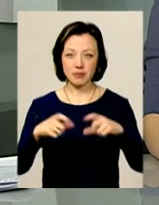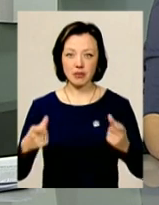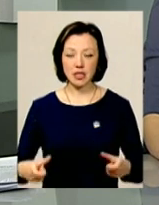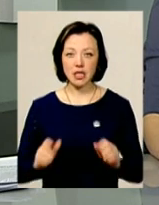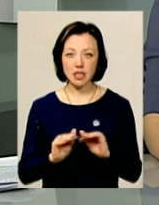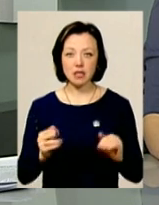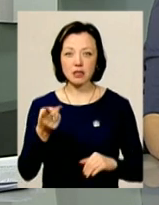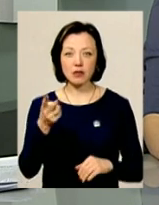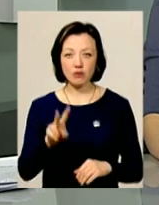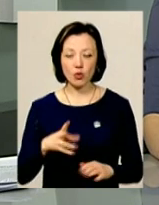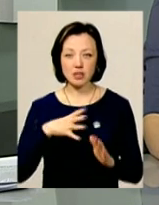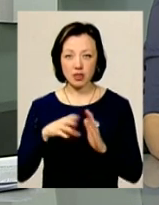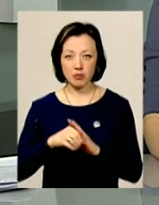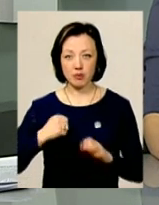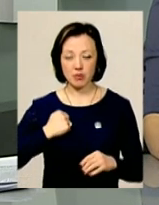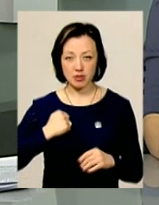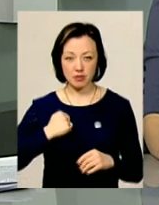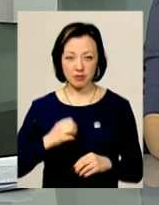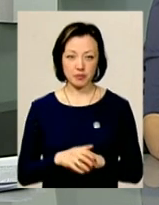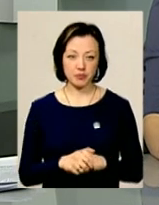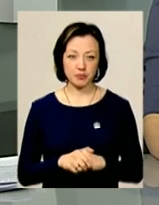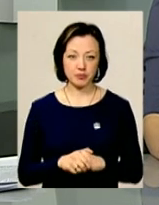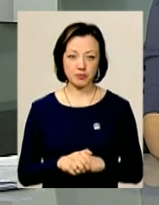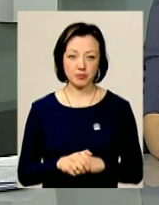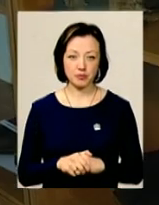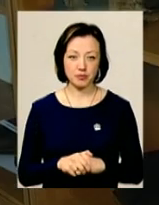загиблих бійців Катерина Шмерецька та Іван Обухівський.